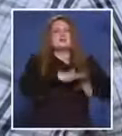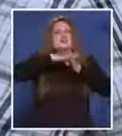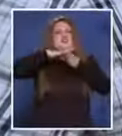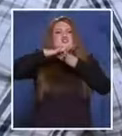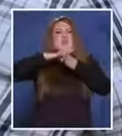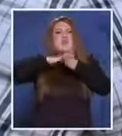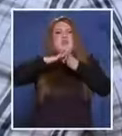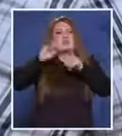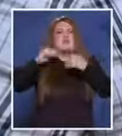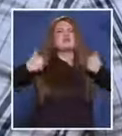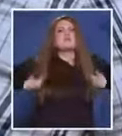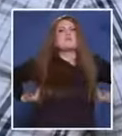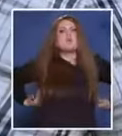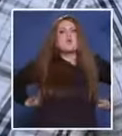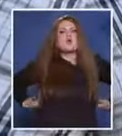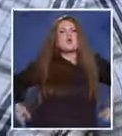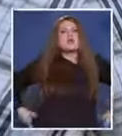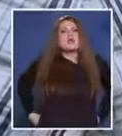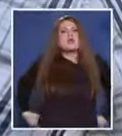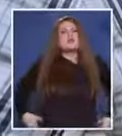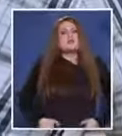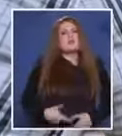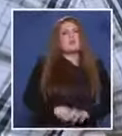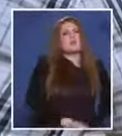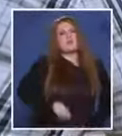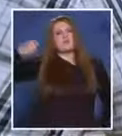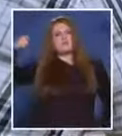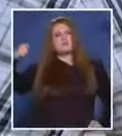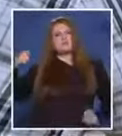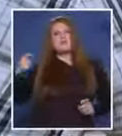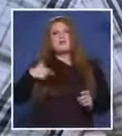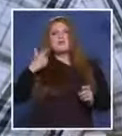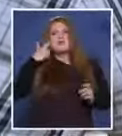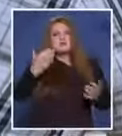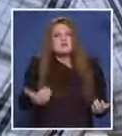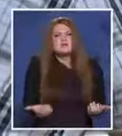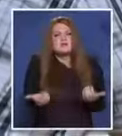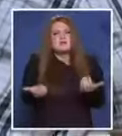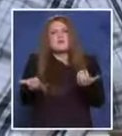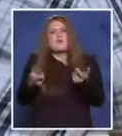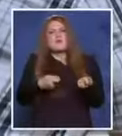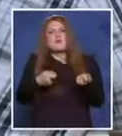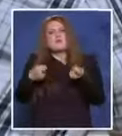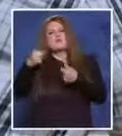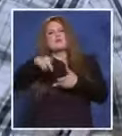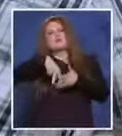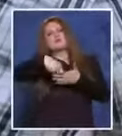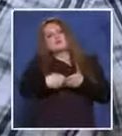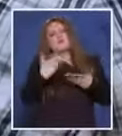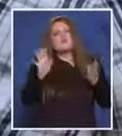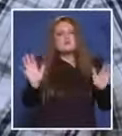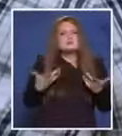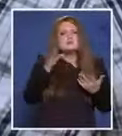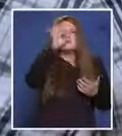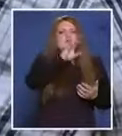немаше и потник и къйшът бяха му свалили. И аз помече да го привличам навътре, то не може нищо. Какво стана, бе? Да,